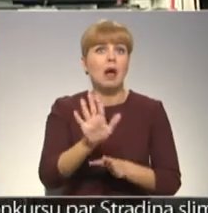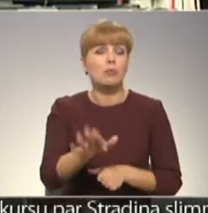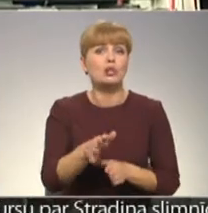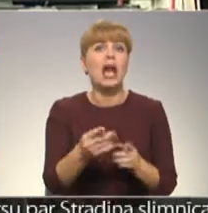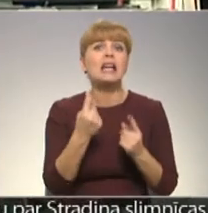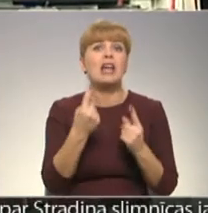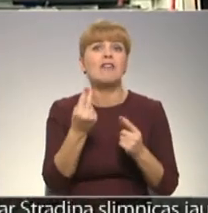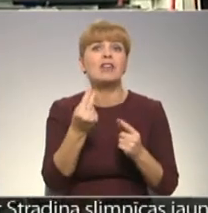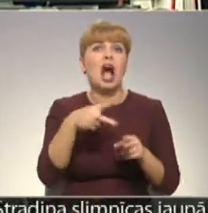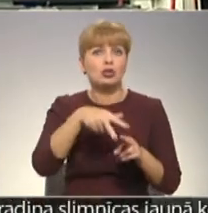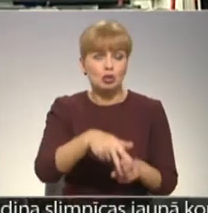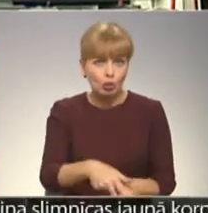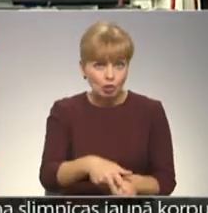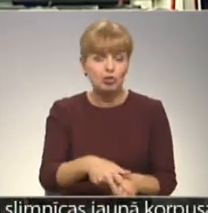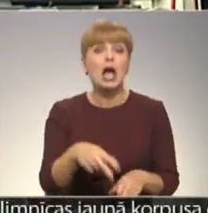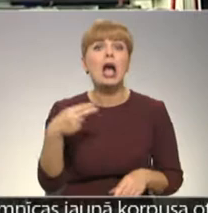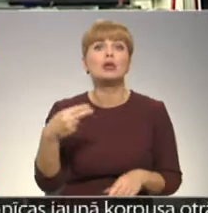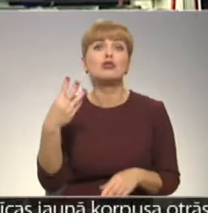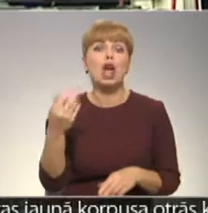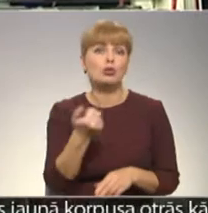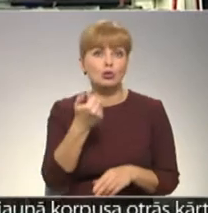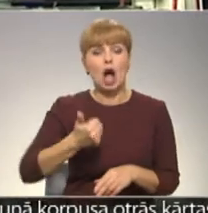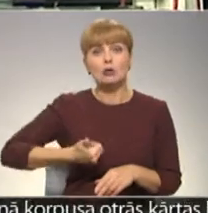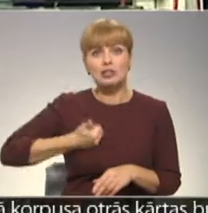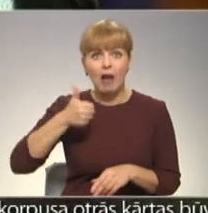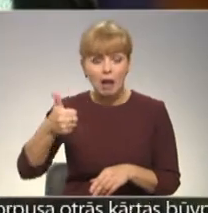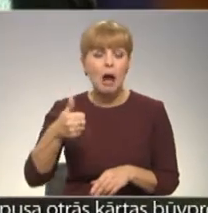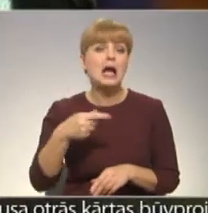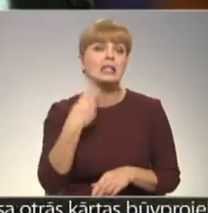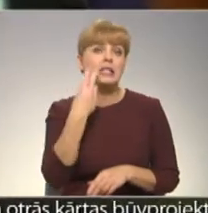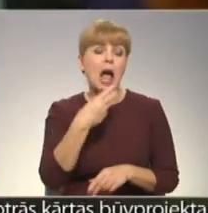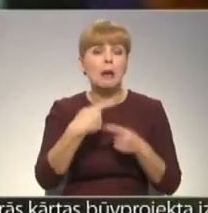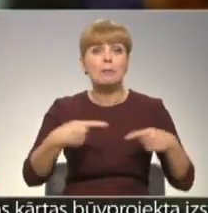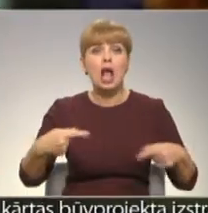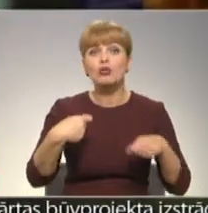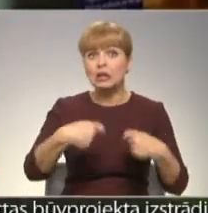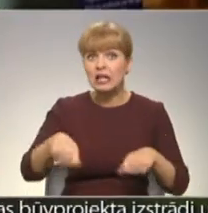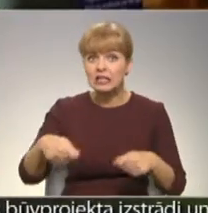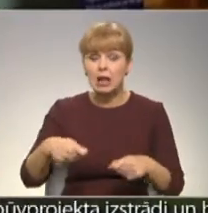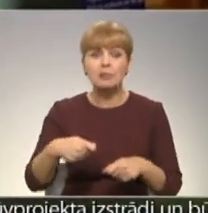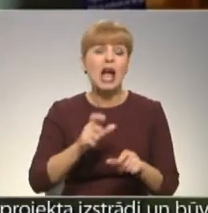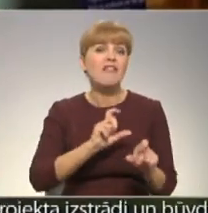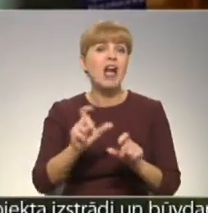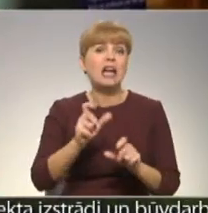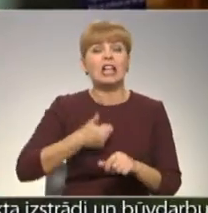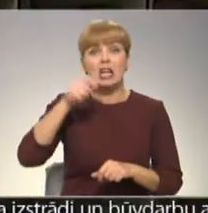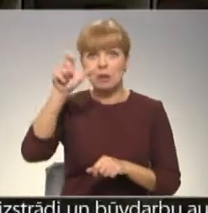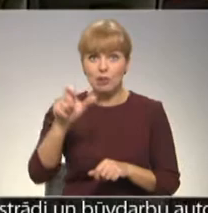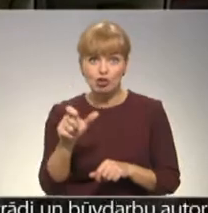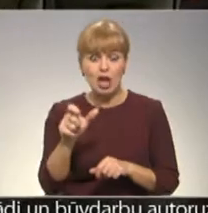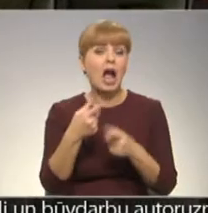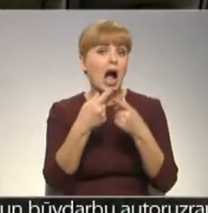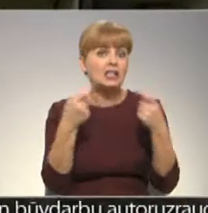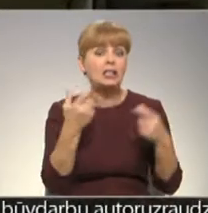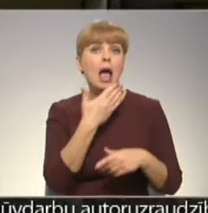Sijā Valkas alians jau 24 gadus nodarbojas ar saimniecības preču tirdzniecību. Veikali īpašniec Tatjāni Semeni Jako atzīst,